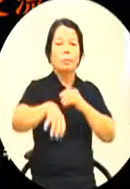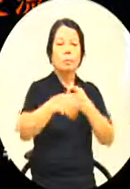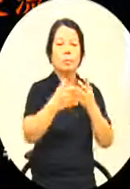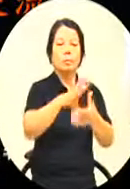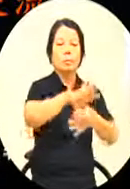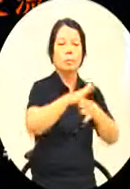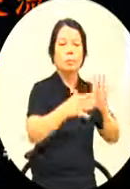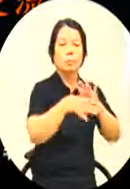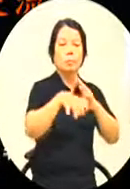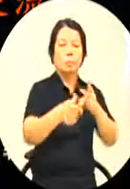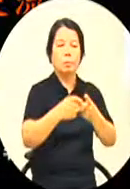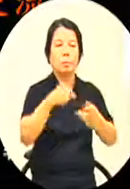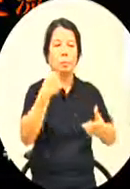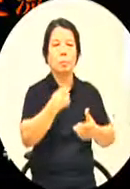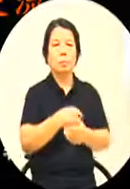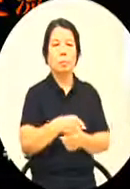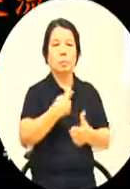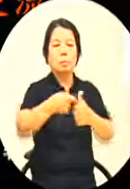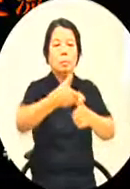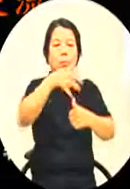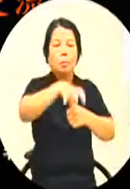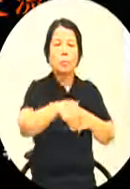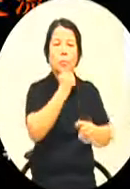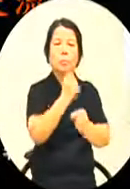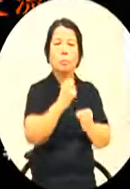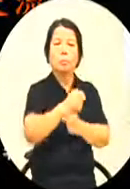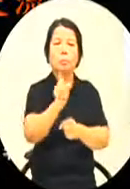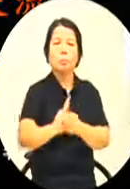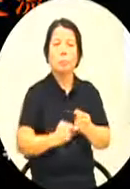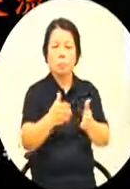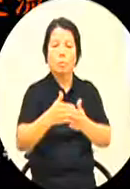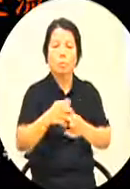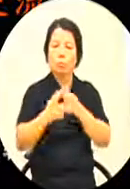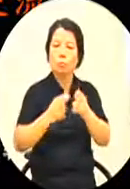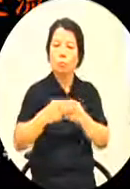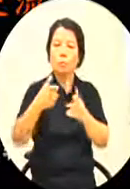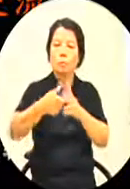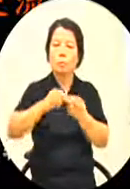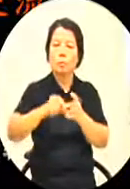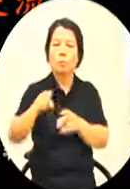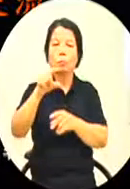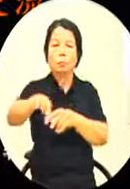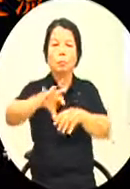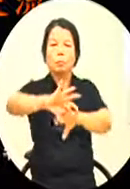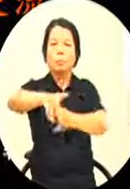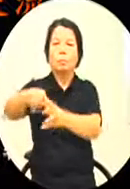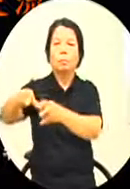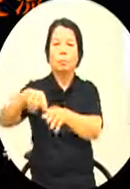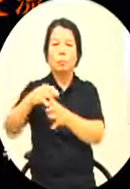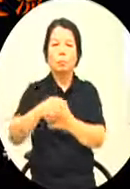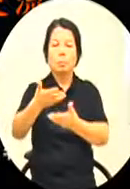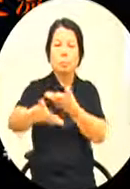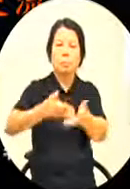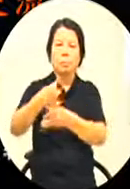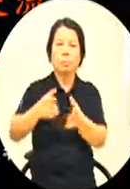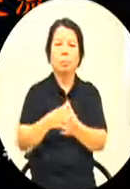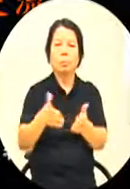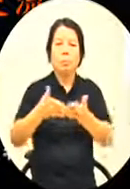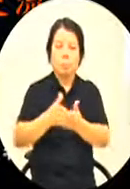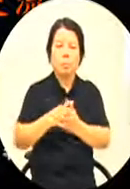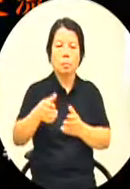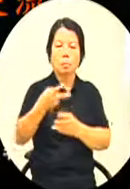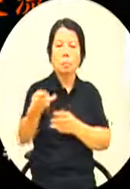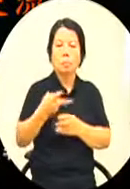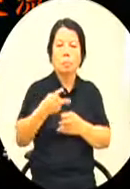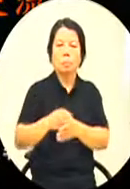局你们做了什么我们要如何跟东南亚密切交流我们要如何透过我们的政策来共创区域的繁荣与发